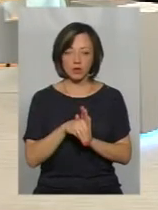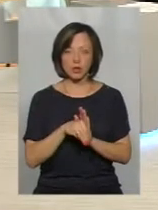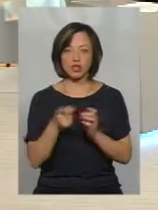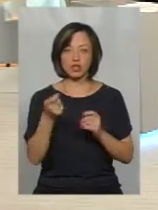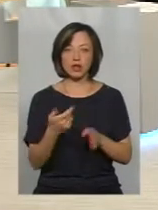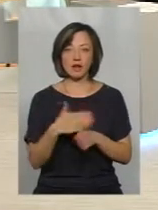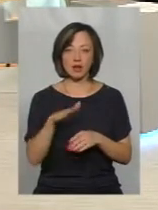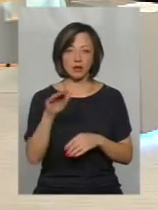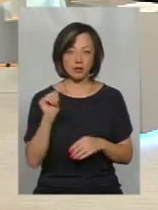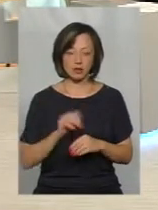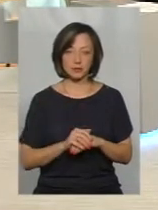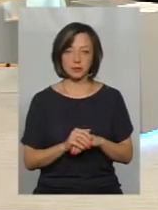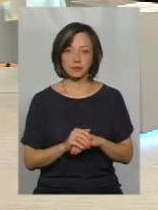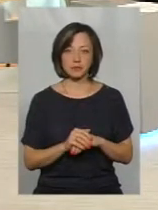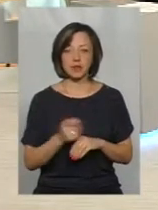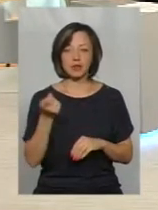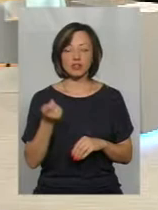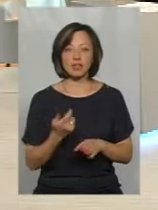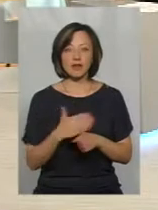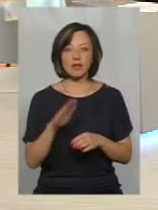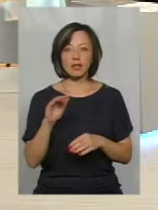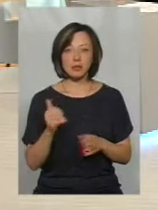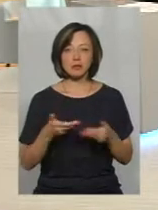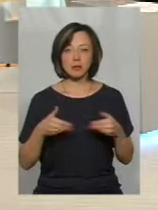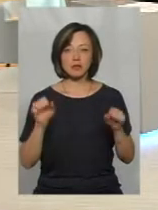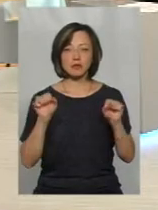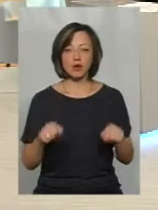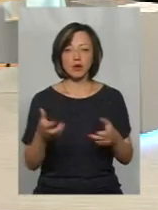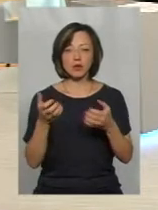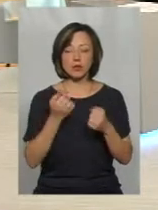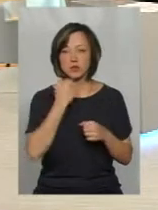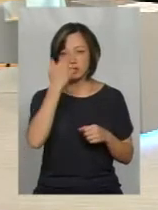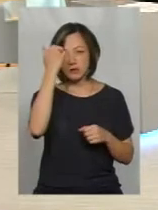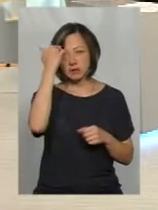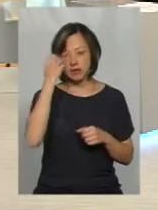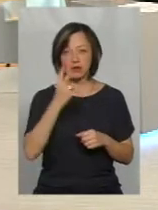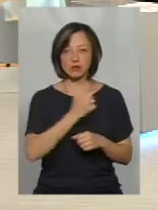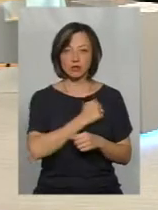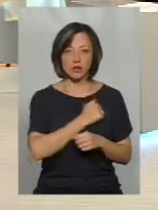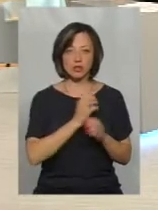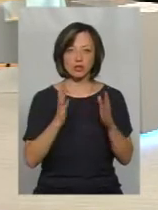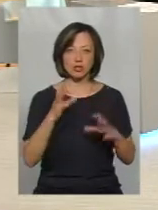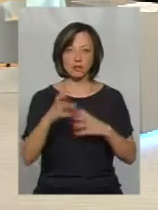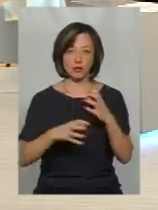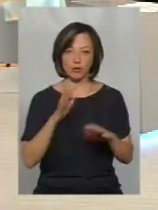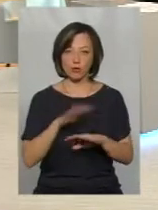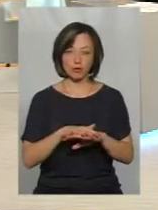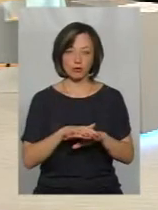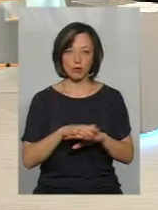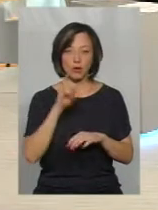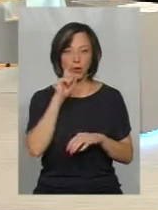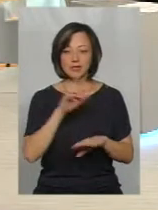дешеві кредити. Дешевий кредит ми змогли отримати завдяки, на жаль, лише Світового банку.